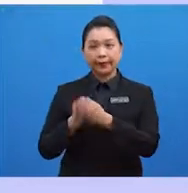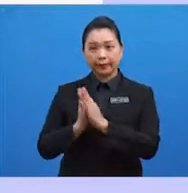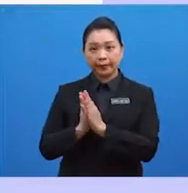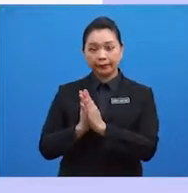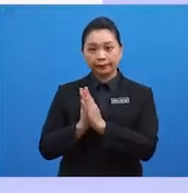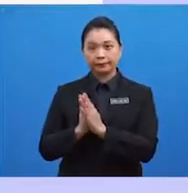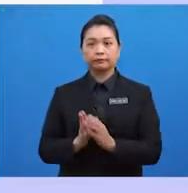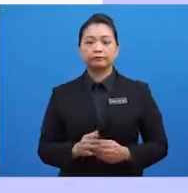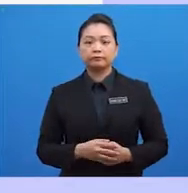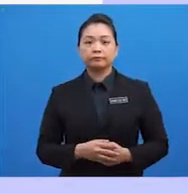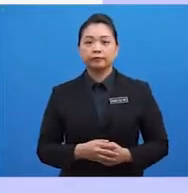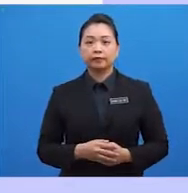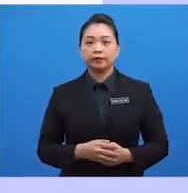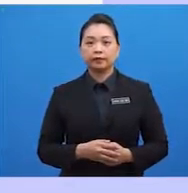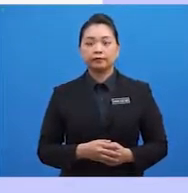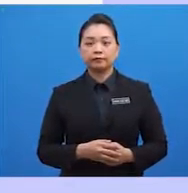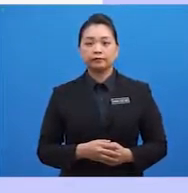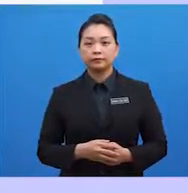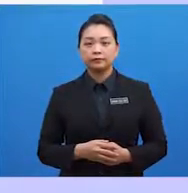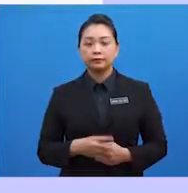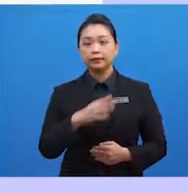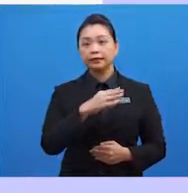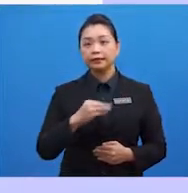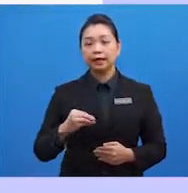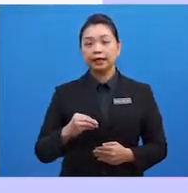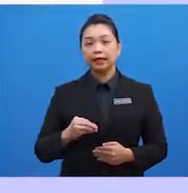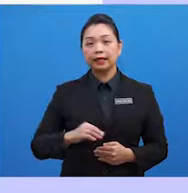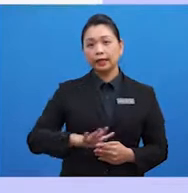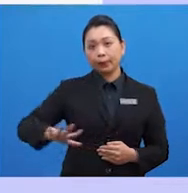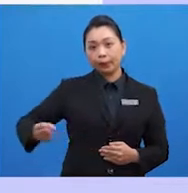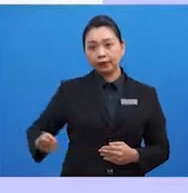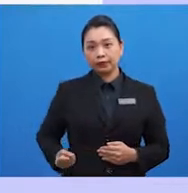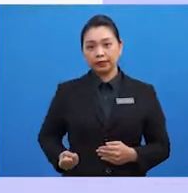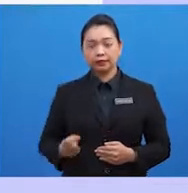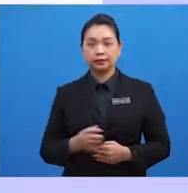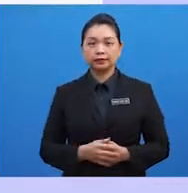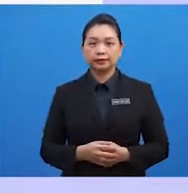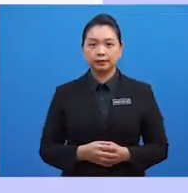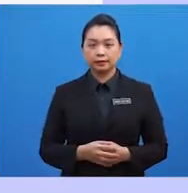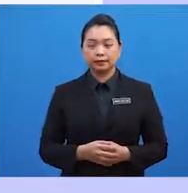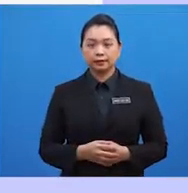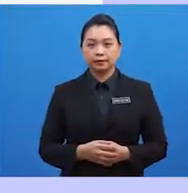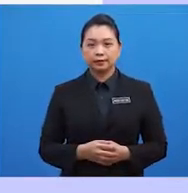1997 dan Kemboja pada tahun 1999.